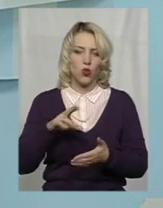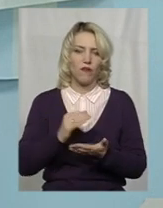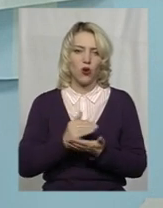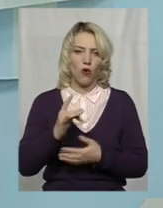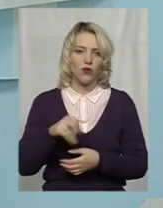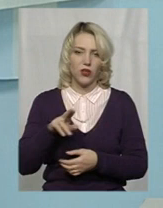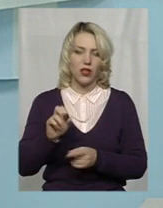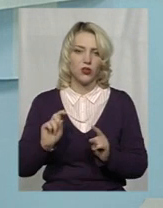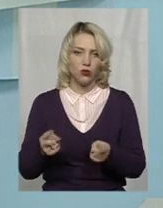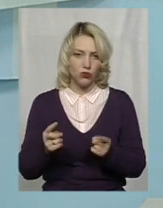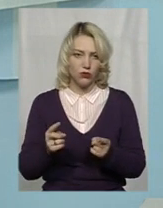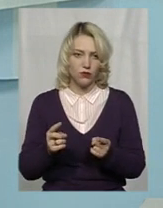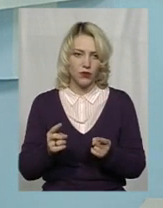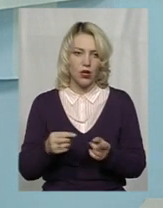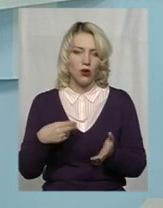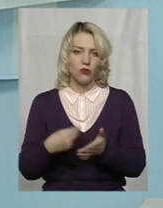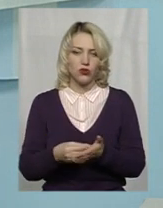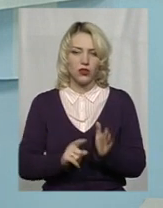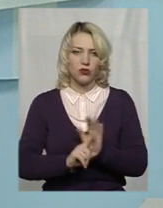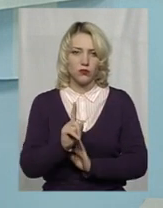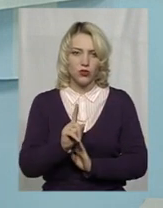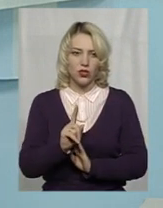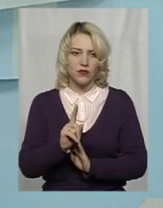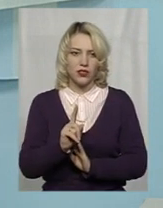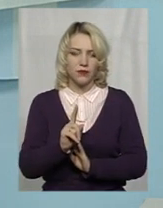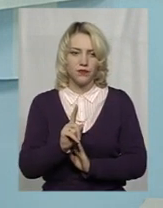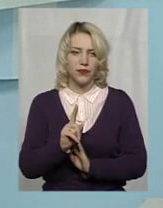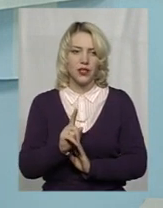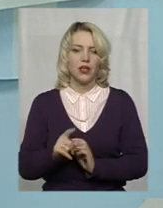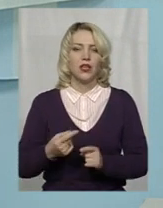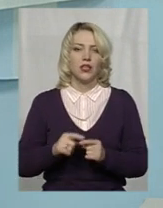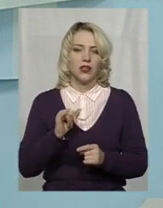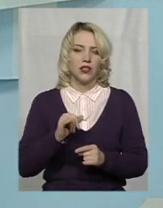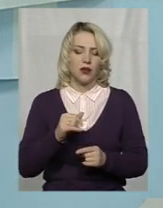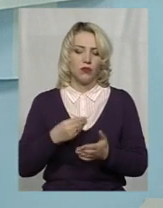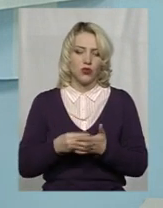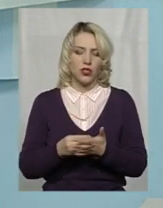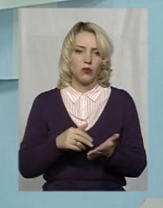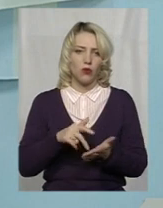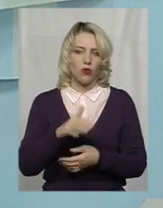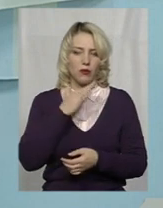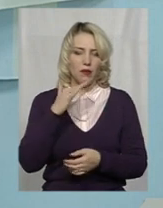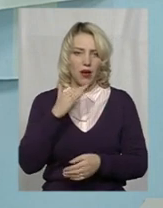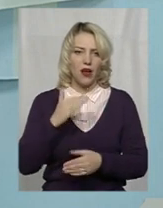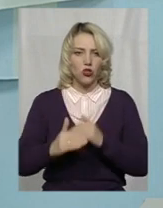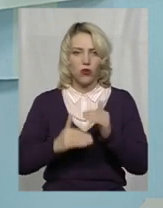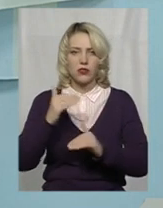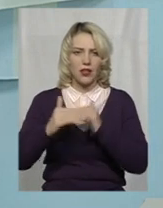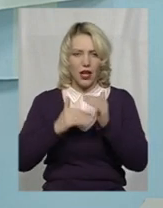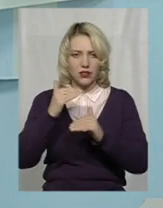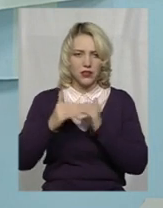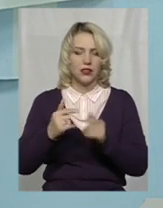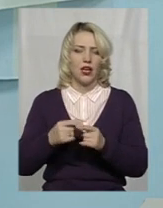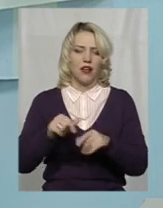бюджет розпочався заздалегідь, бюджет проходить досить багато стадій, стадій